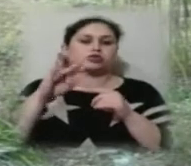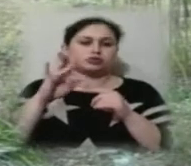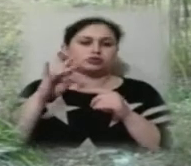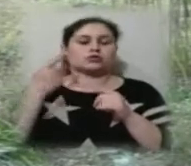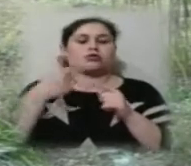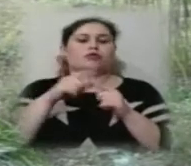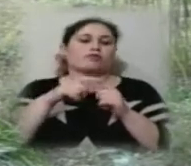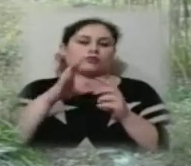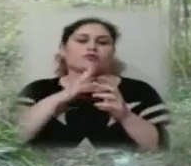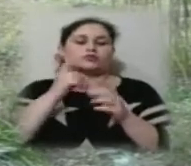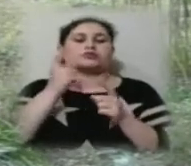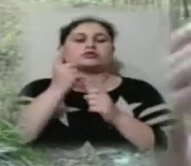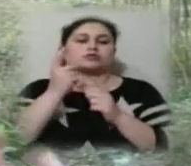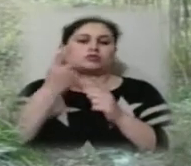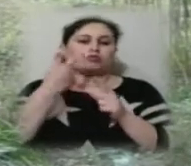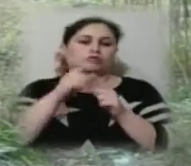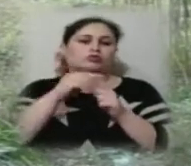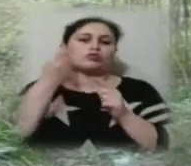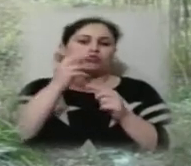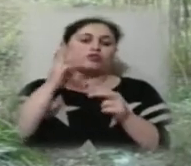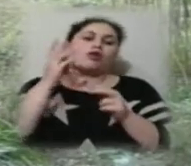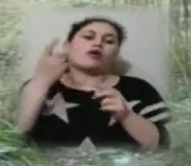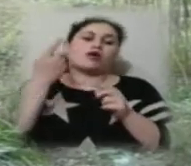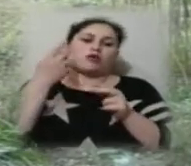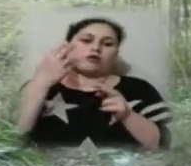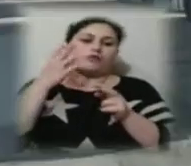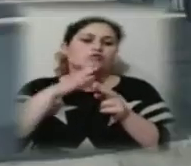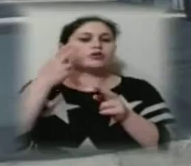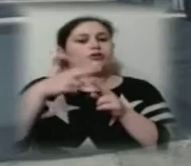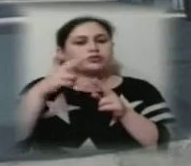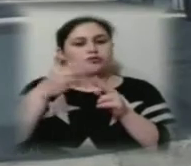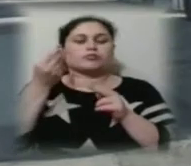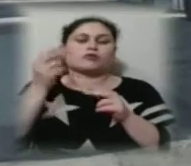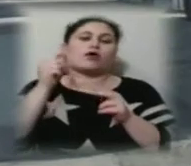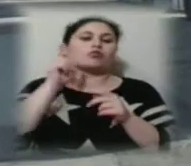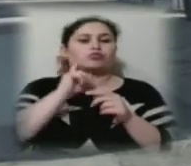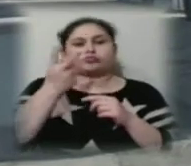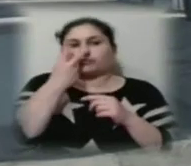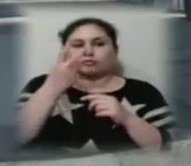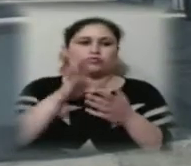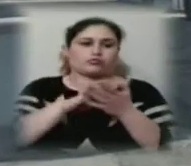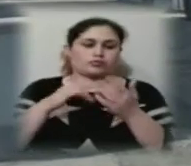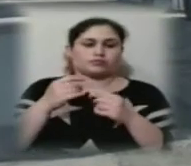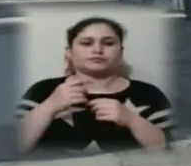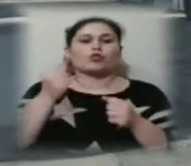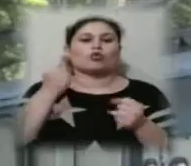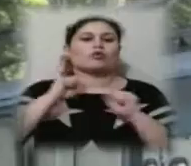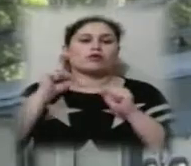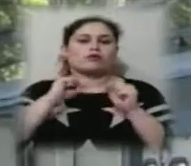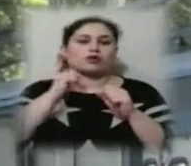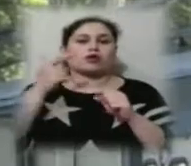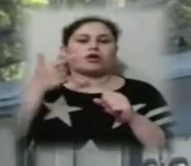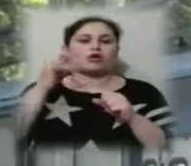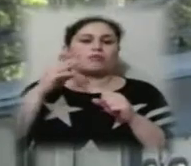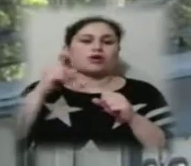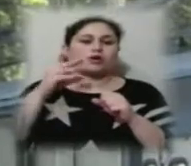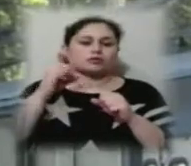власними силами сплачувати цей кредит, тож частина буде виплачувати бюджет. Голова правління громадської організації «Транспорт Херсонщини»